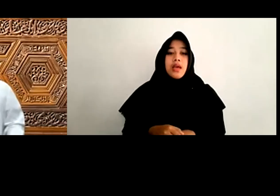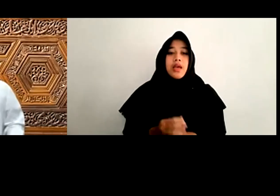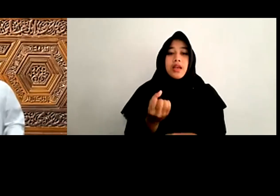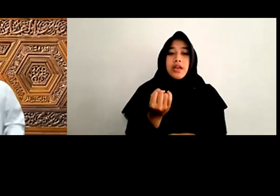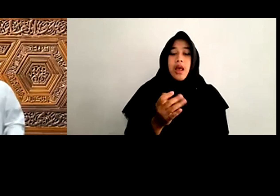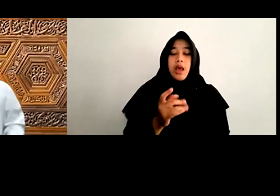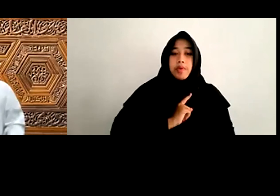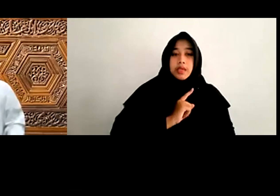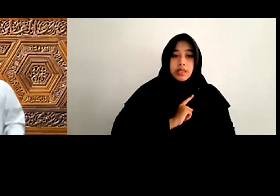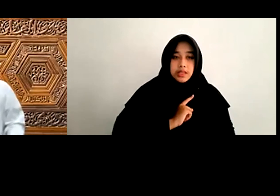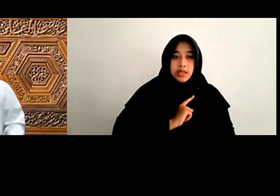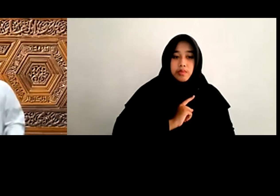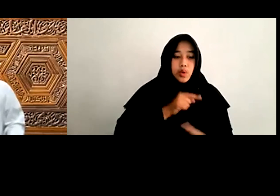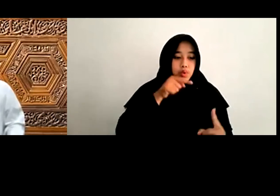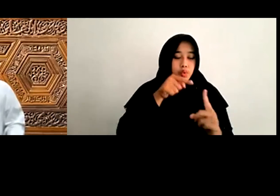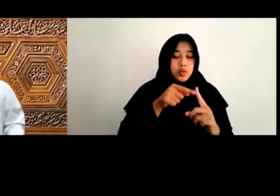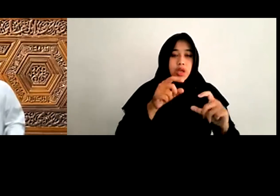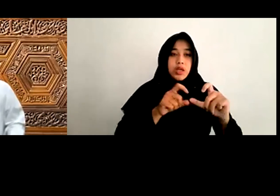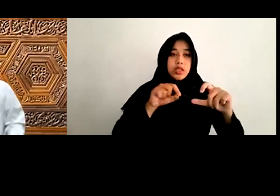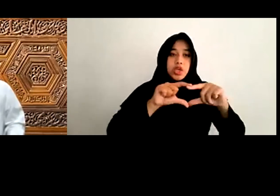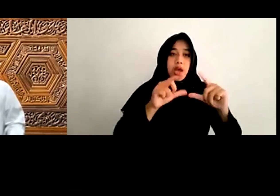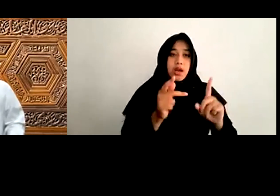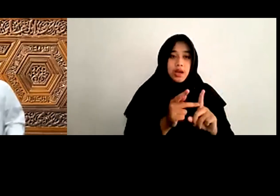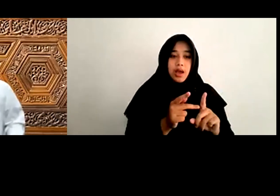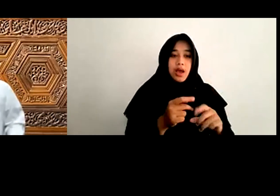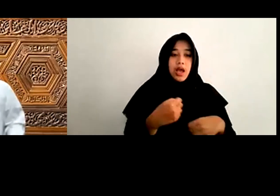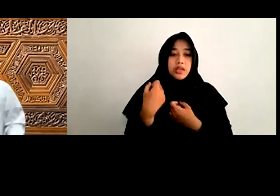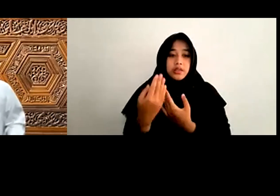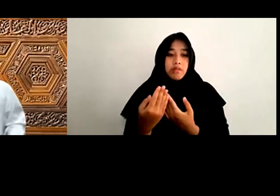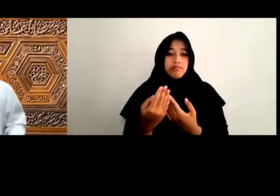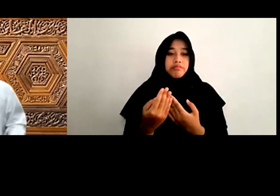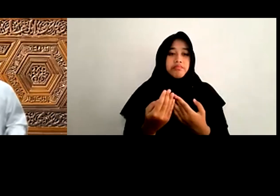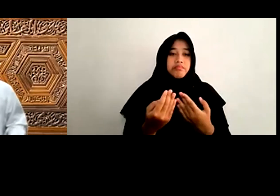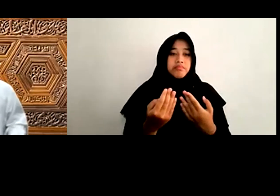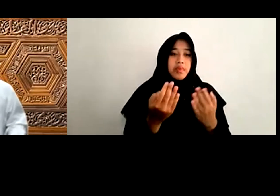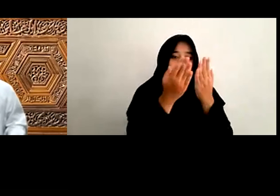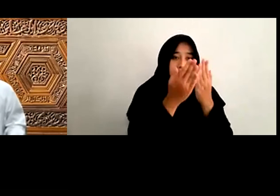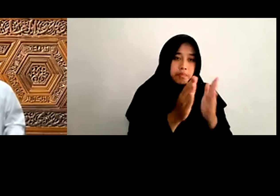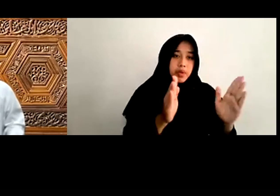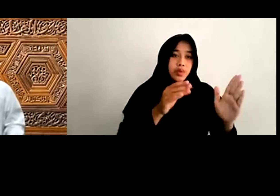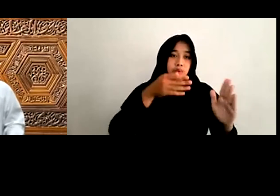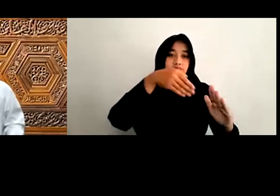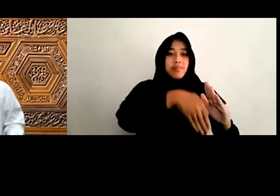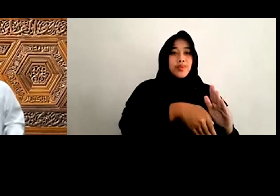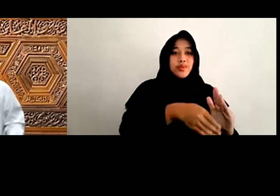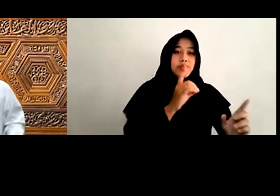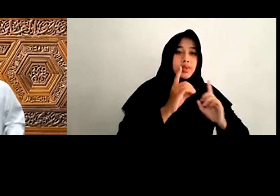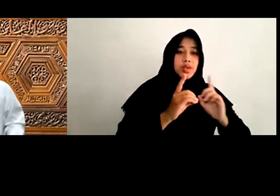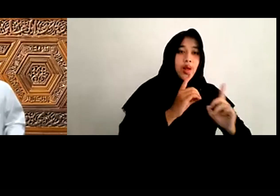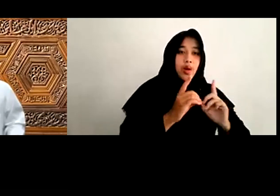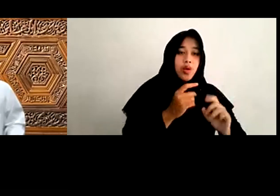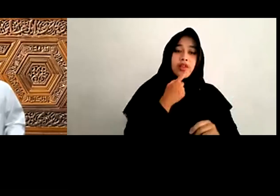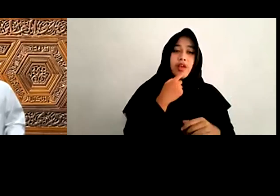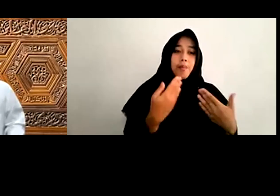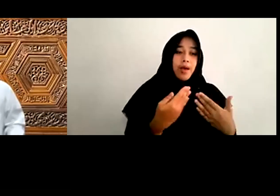Sebagai tujuan syariah Dapat dijadikan Pintu masuk Untuk Mendialogkan Antara syariat Dan